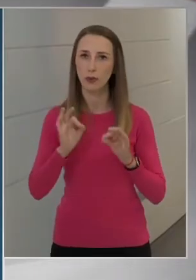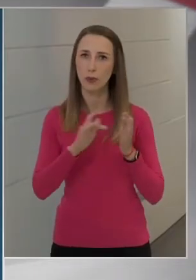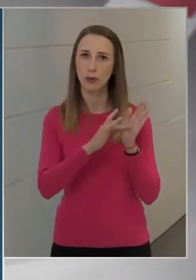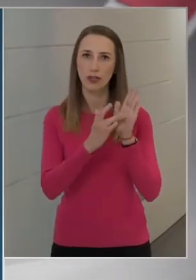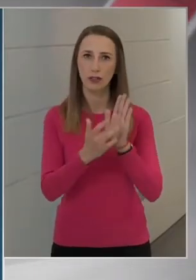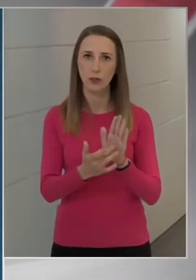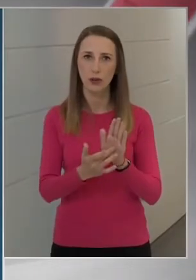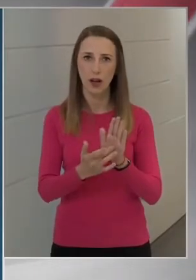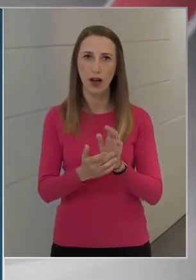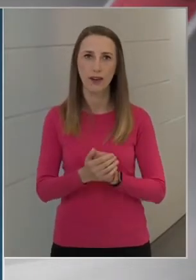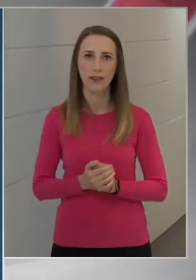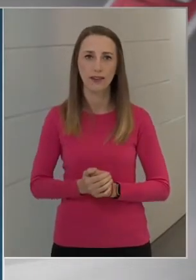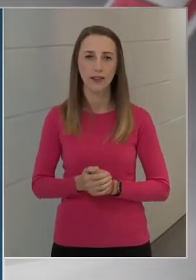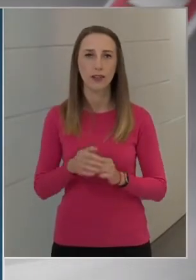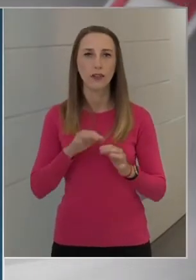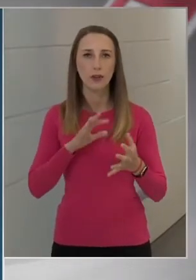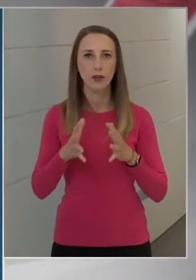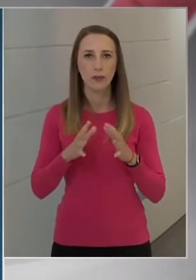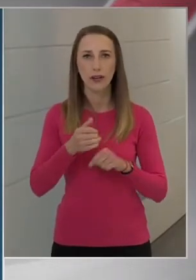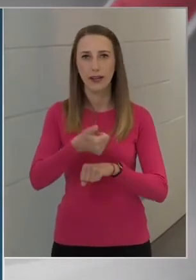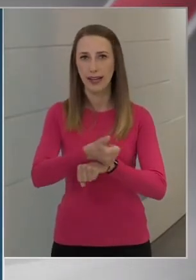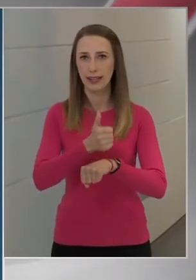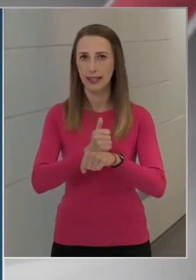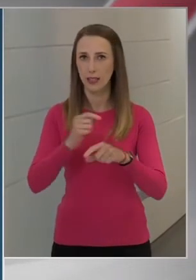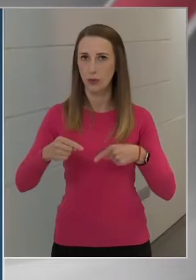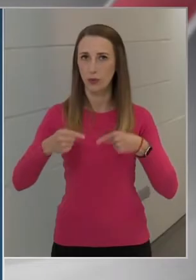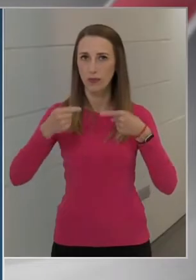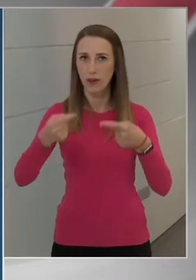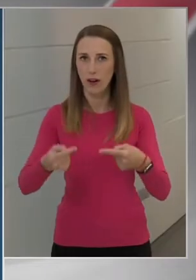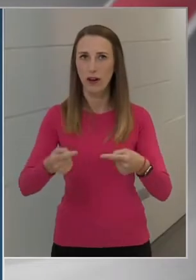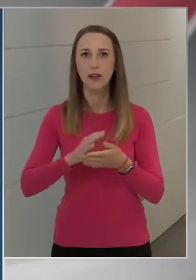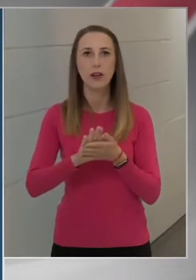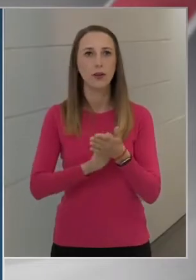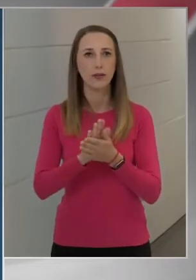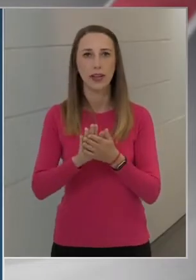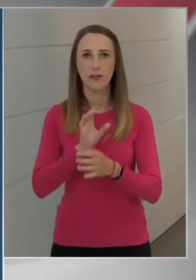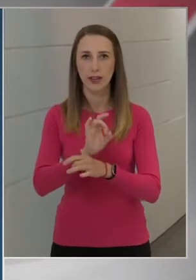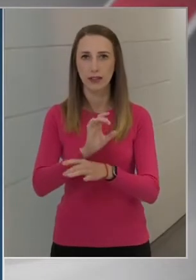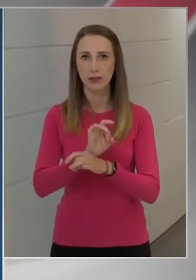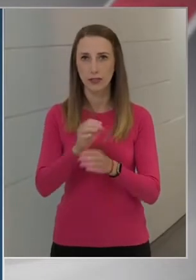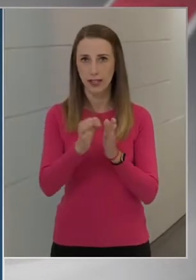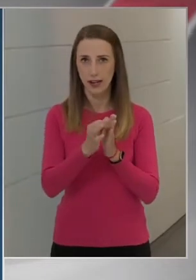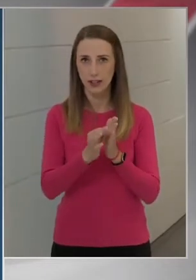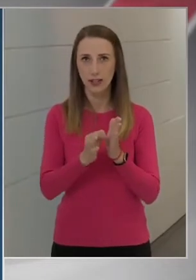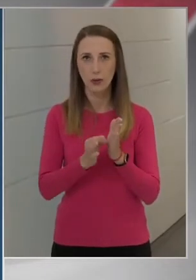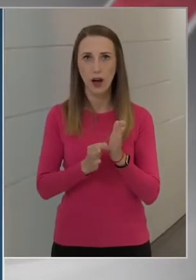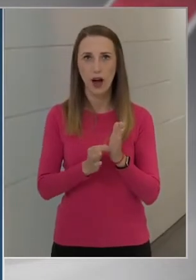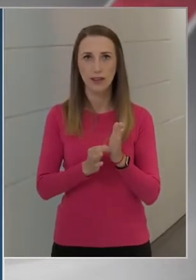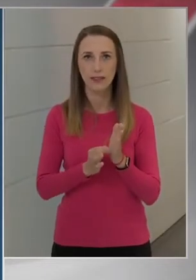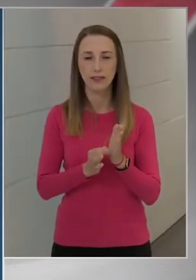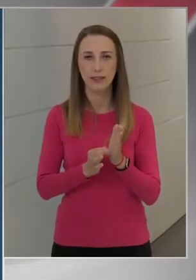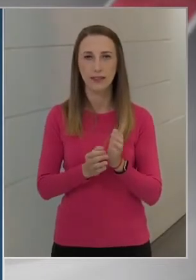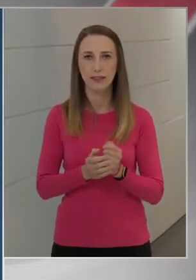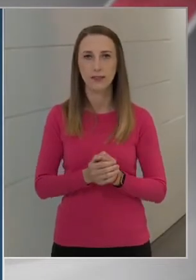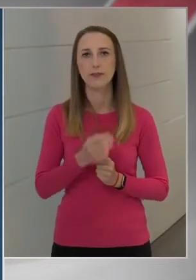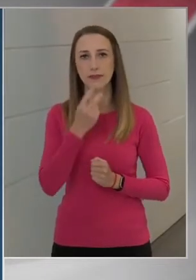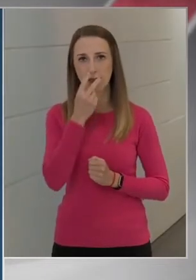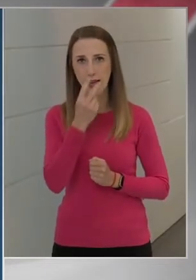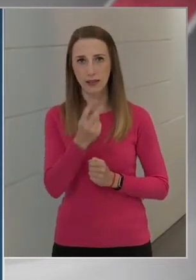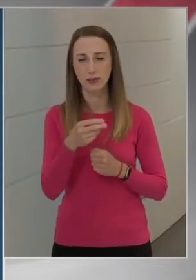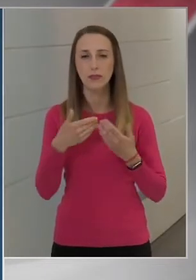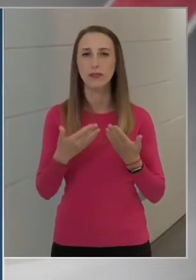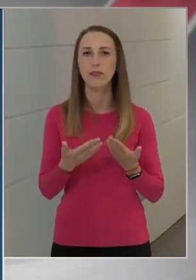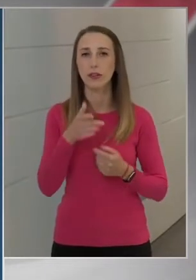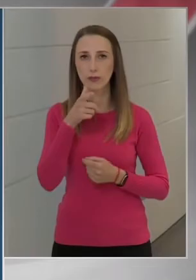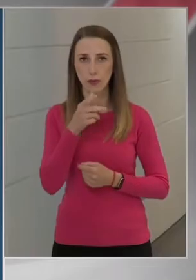annak, hogy körülbelül egy hét múlva milyen fertőzöttségi adatokat látunk, vagy